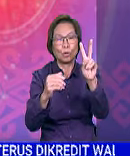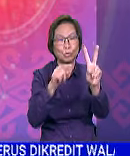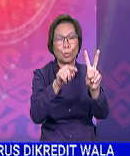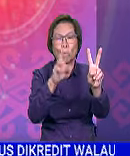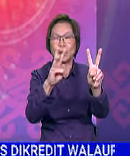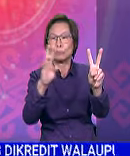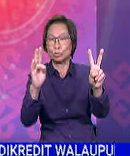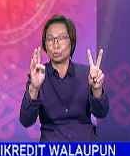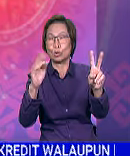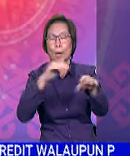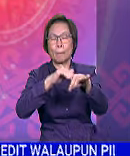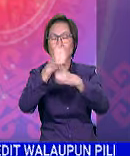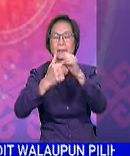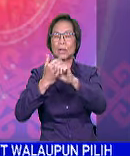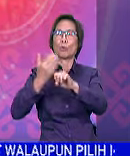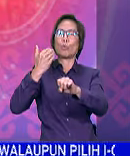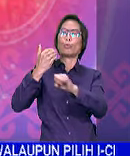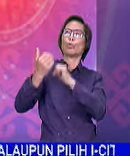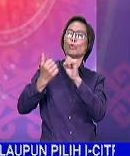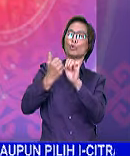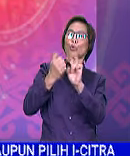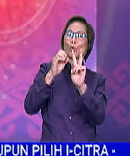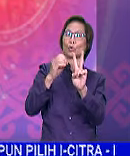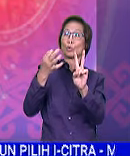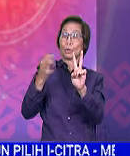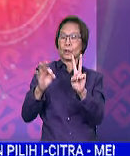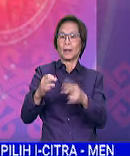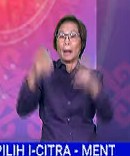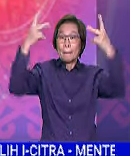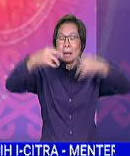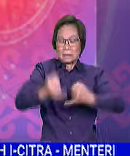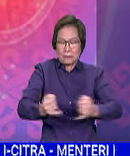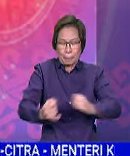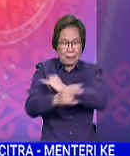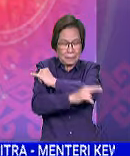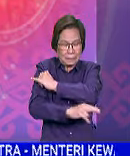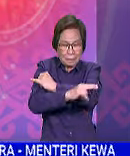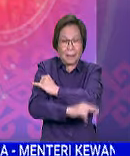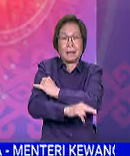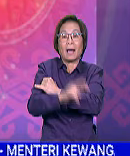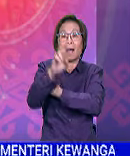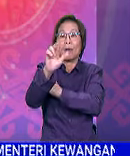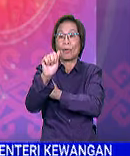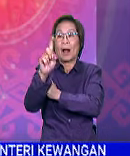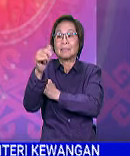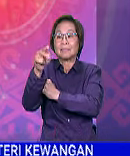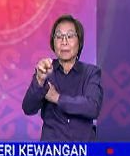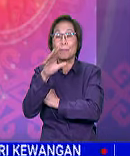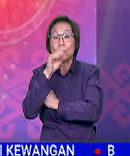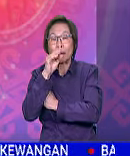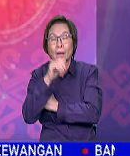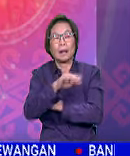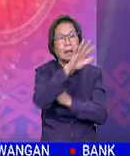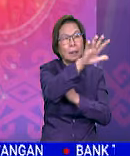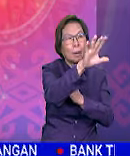.67 pada tahun sebelumnya. Pengarah Jabatan Pendidikan Negeri Datuk Dr. Misrin Radin memaklumkan sebanyak